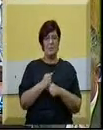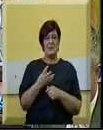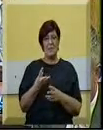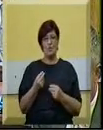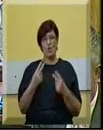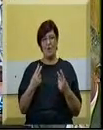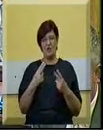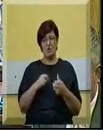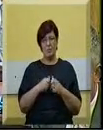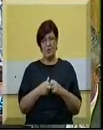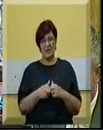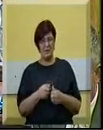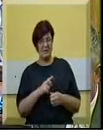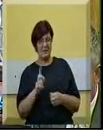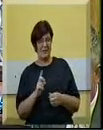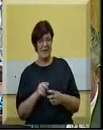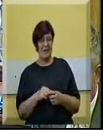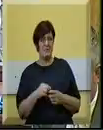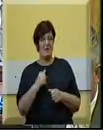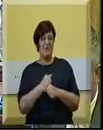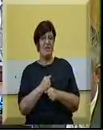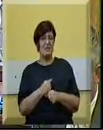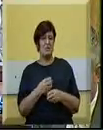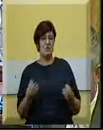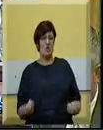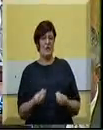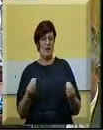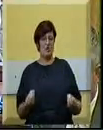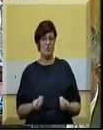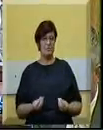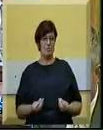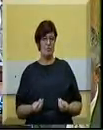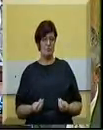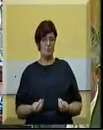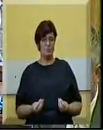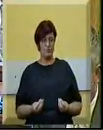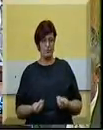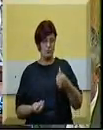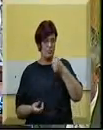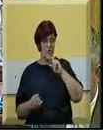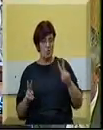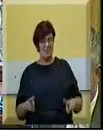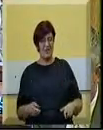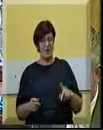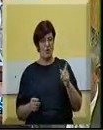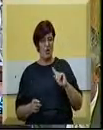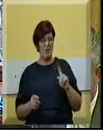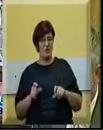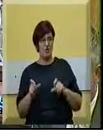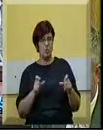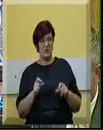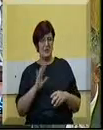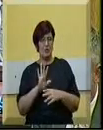mnogom važnim problemima. Ne, bavimo se nečim što stvarno neće uticati